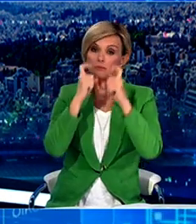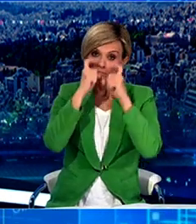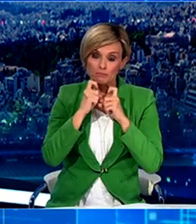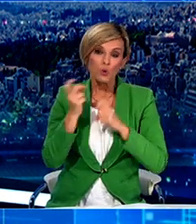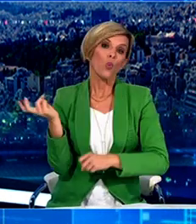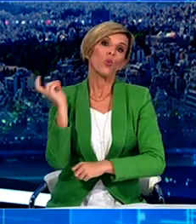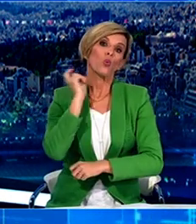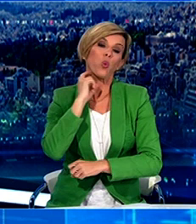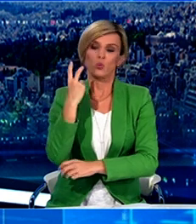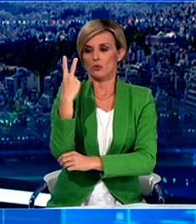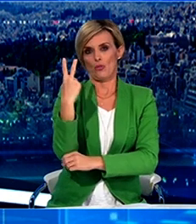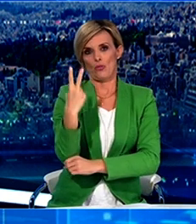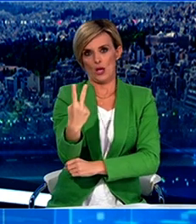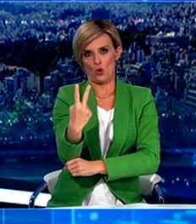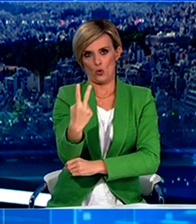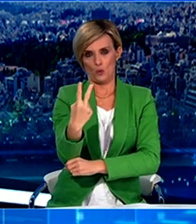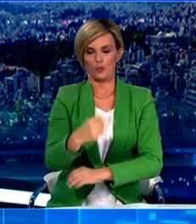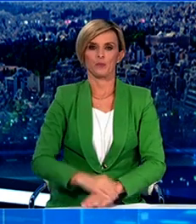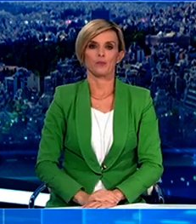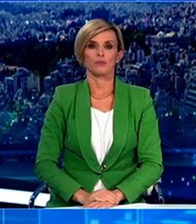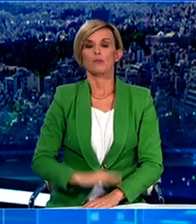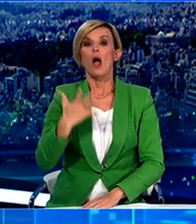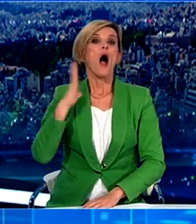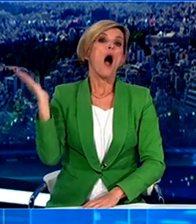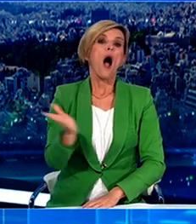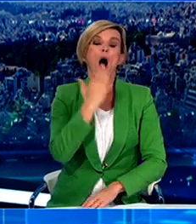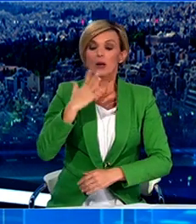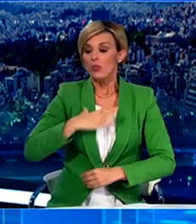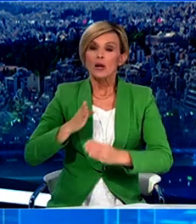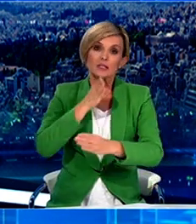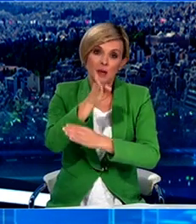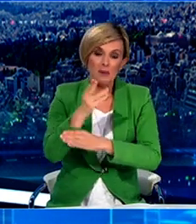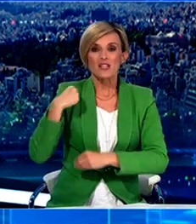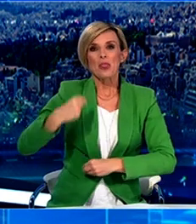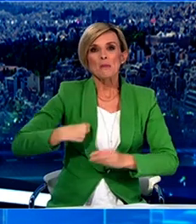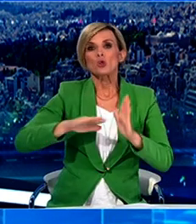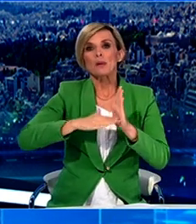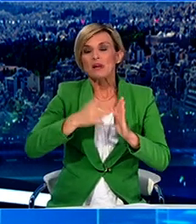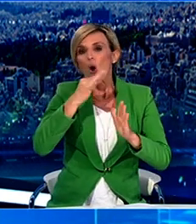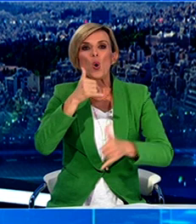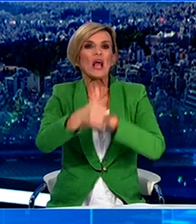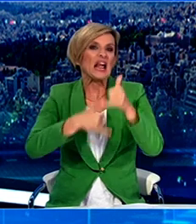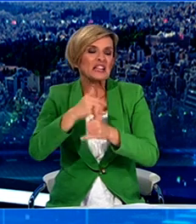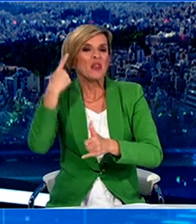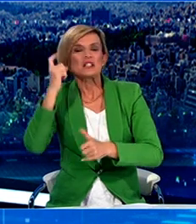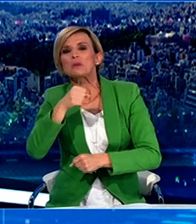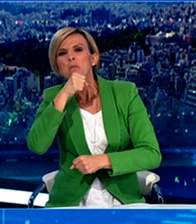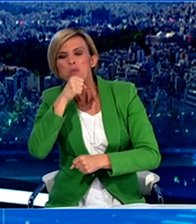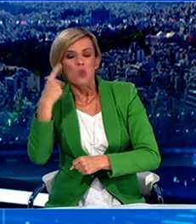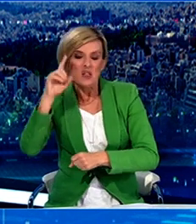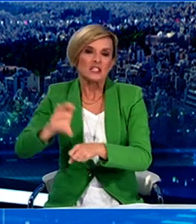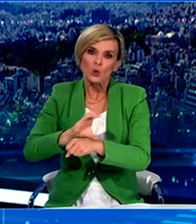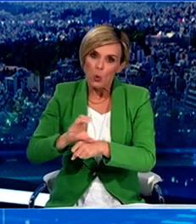κωδικός 2. Μετάβαση σε δημόσια υπηρεσία, εφόσον δεν είναι δυνατή ηλεκτρονική τηλεφωνική εξυπηρέτηση και μόνο για κατεπήγους